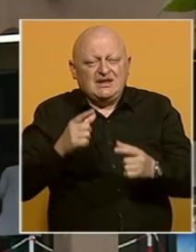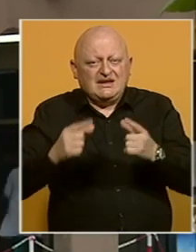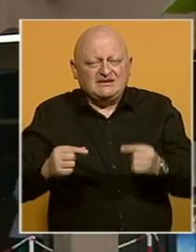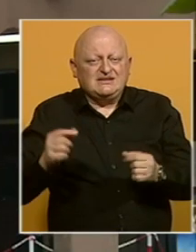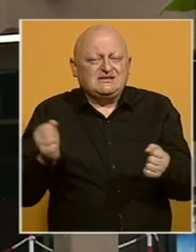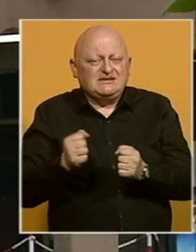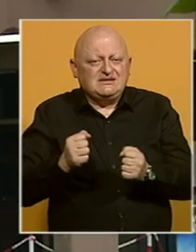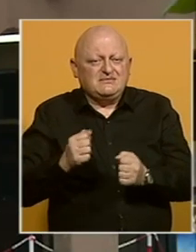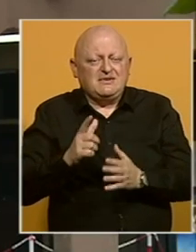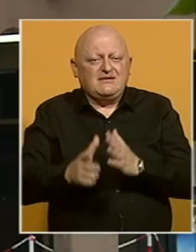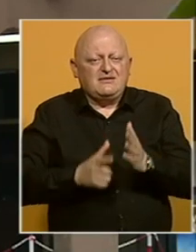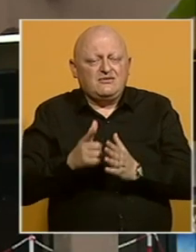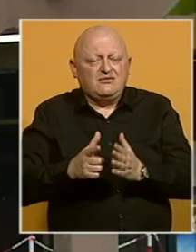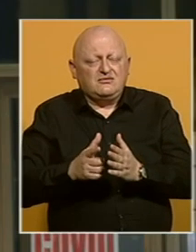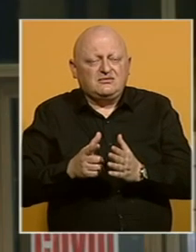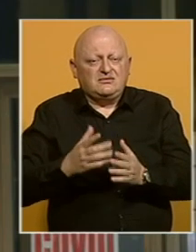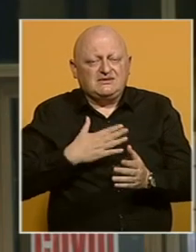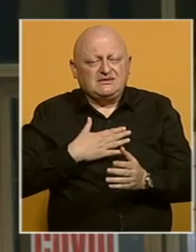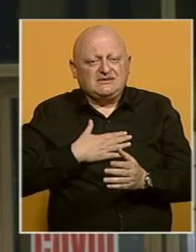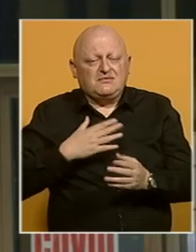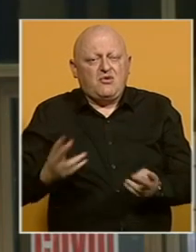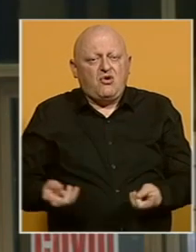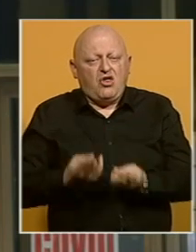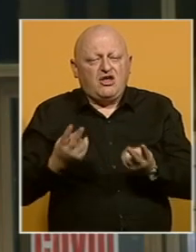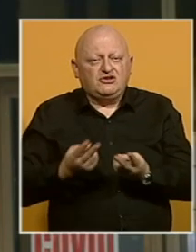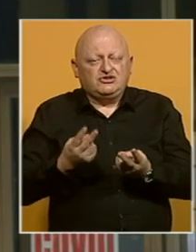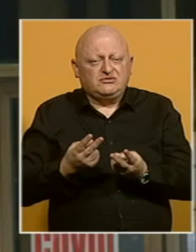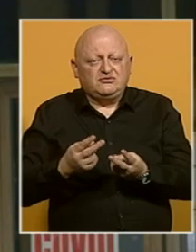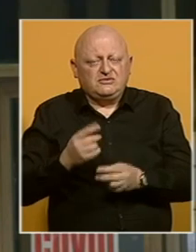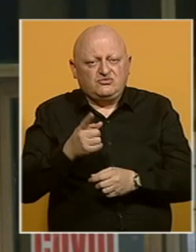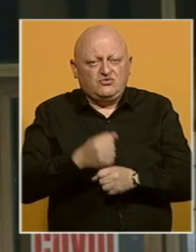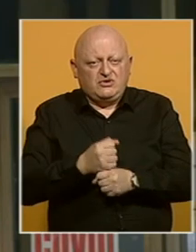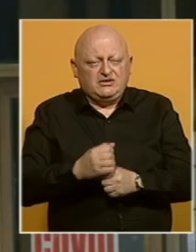period da sebi na neki način olakšamo i da to izražimo.